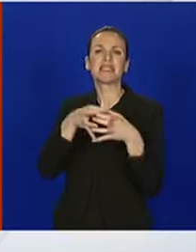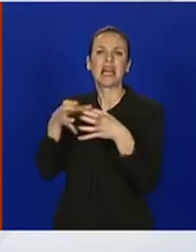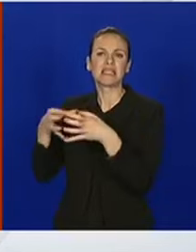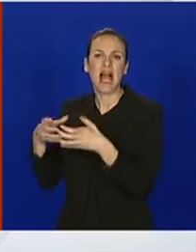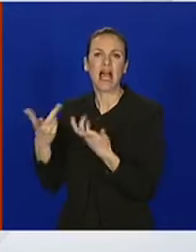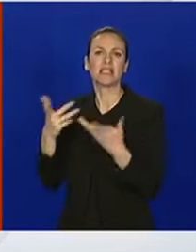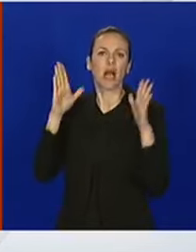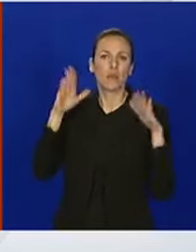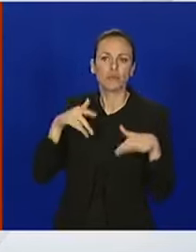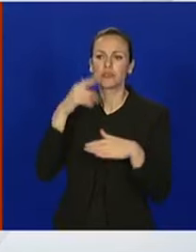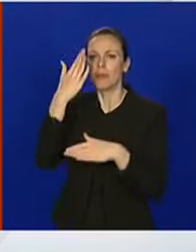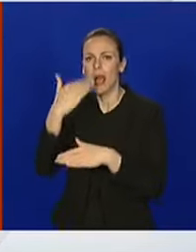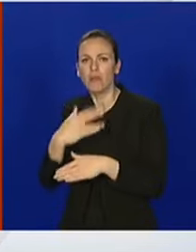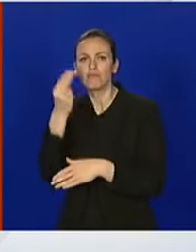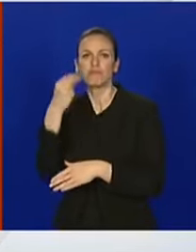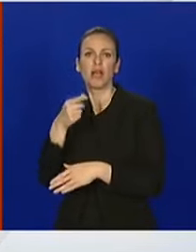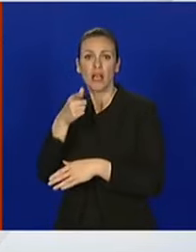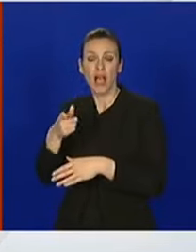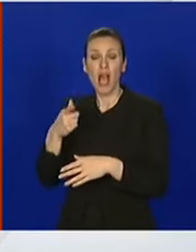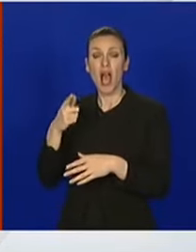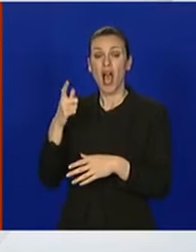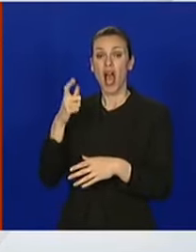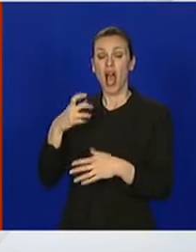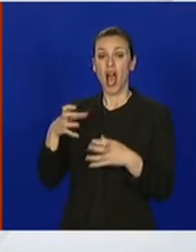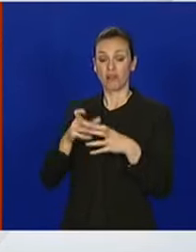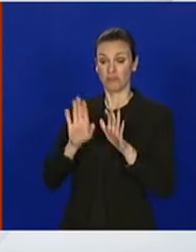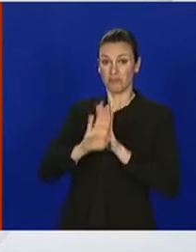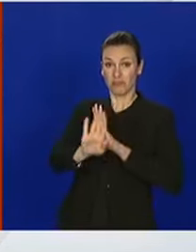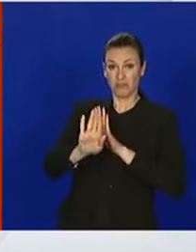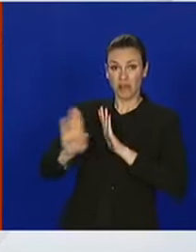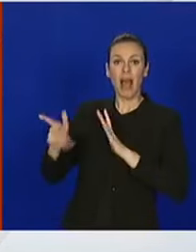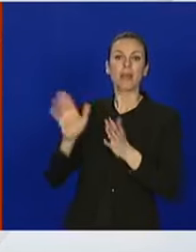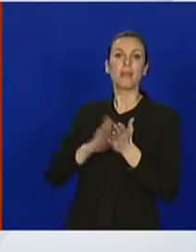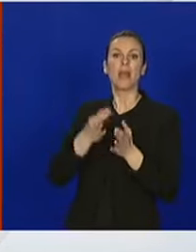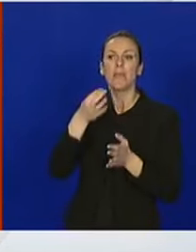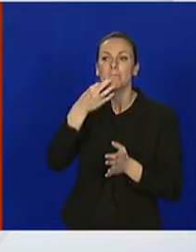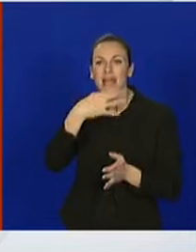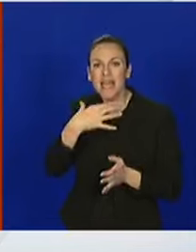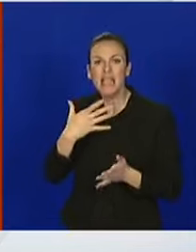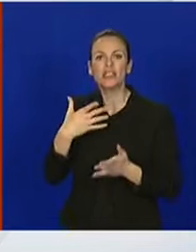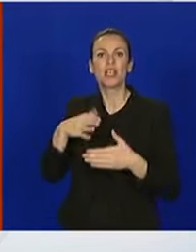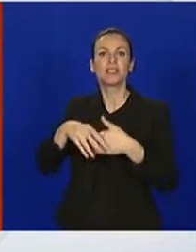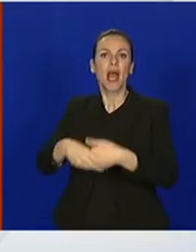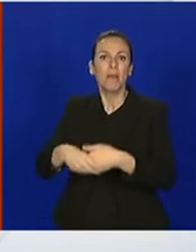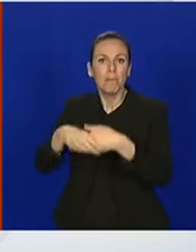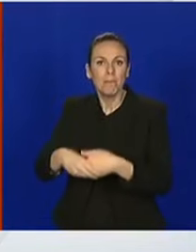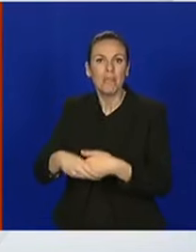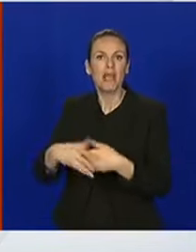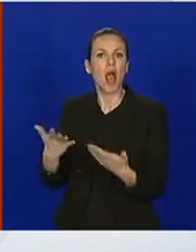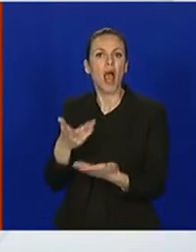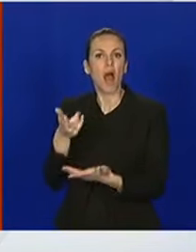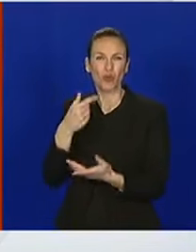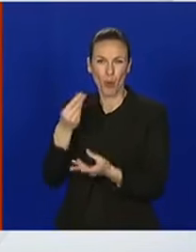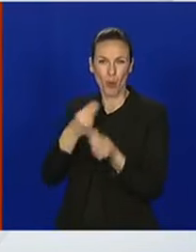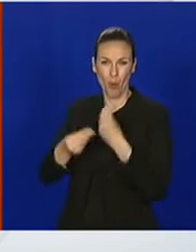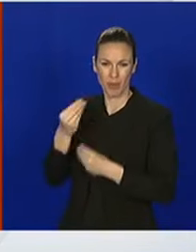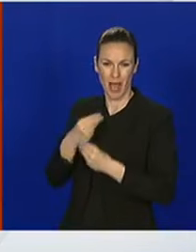što je sa socijalnom distancom tu, priče s tima, ruko mira, nešto u tom smjeru da nam kažete. Hvala.